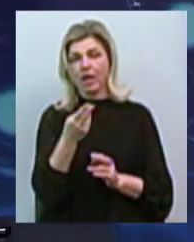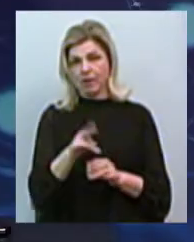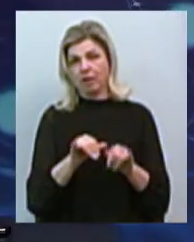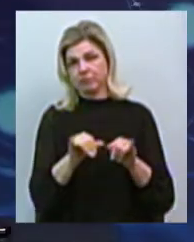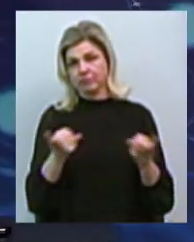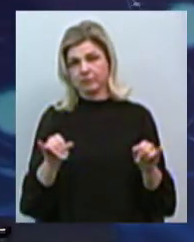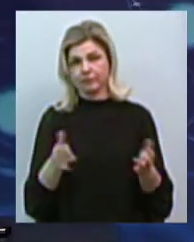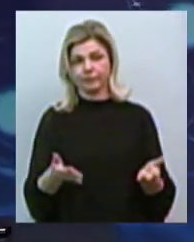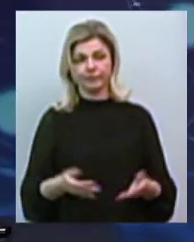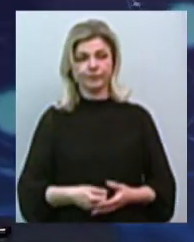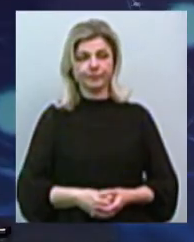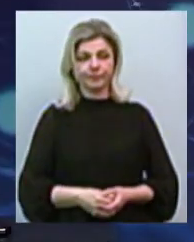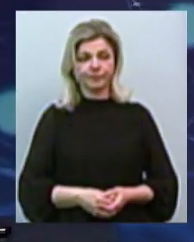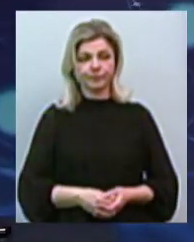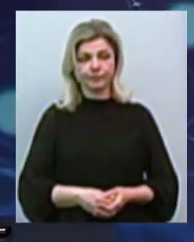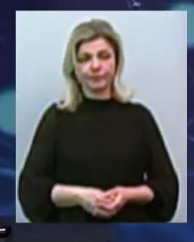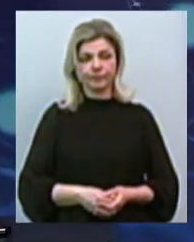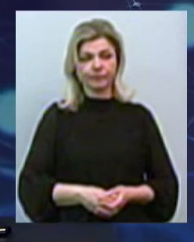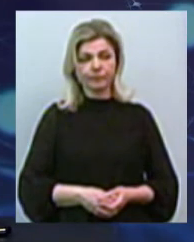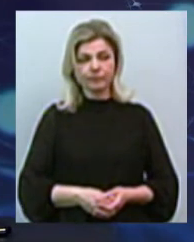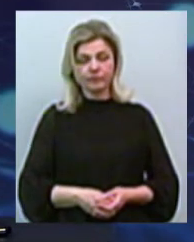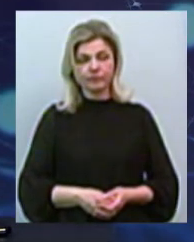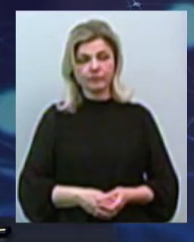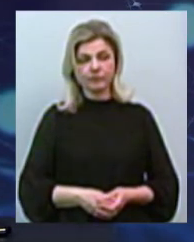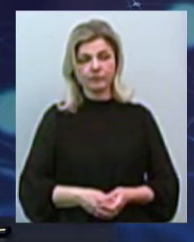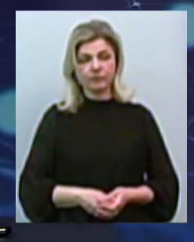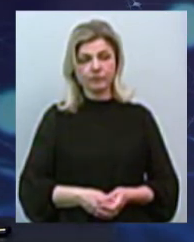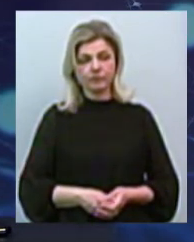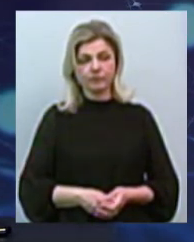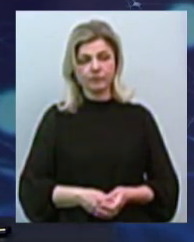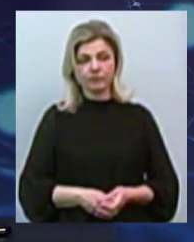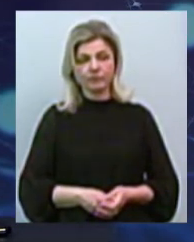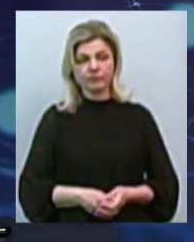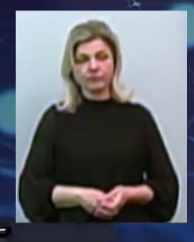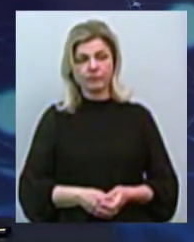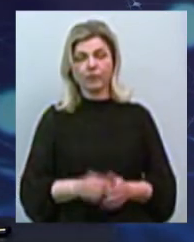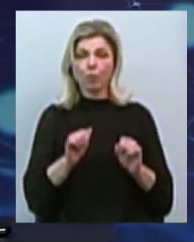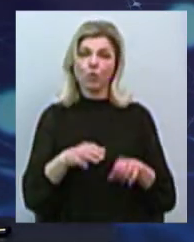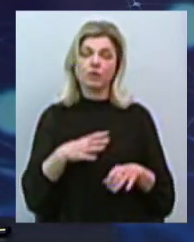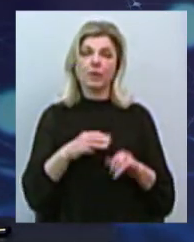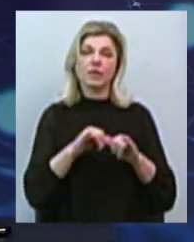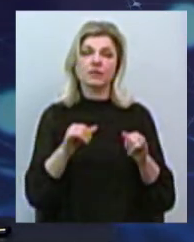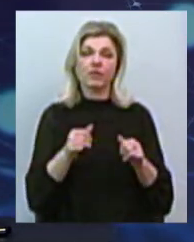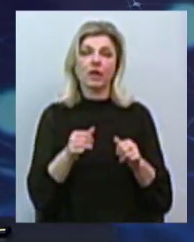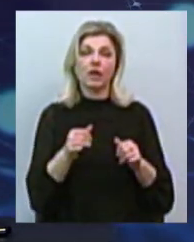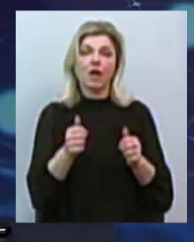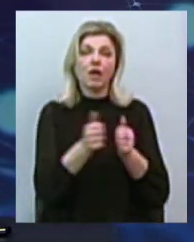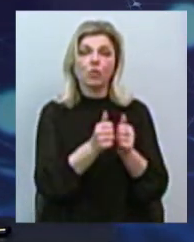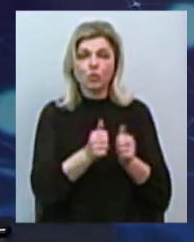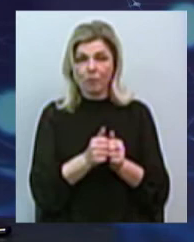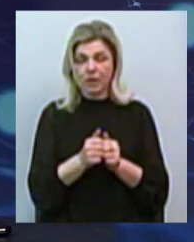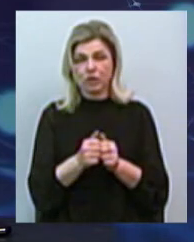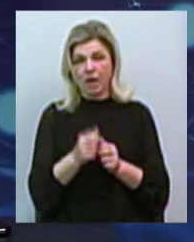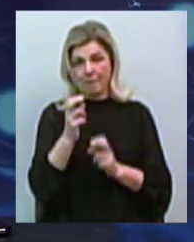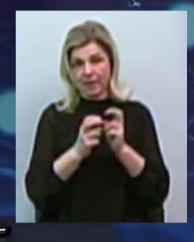індустріального парку, для будівництва суміжних якихось підприємств із високою доданою вартістю, пов'язаних із